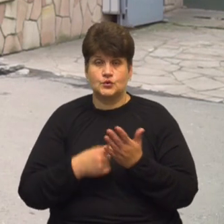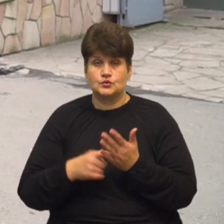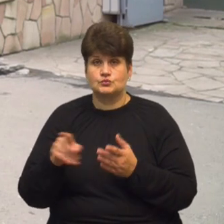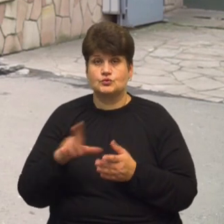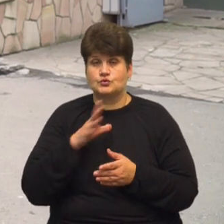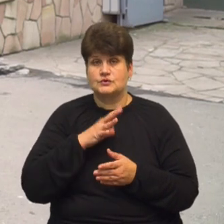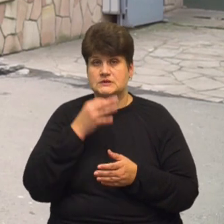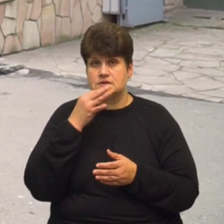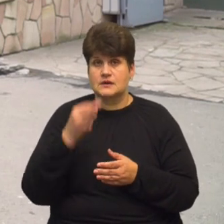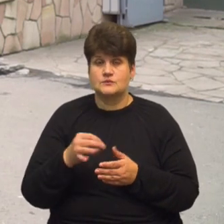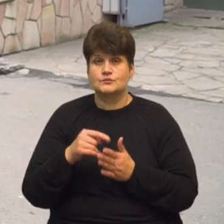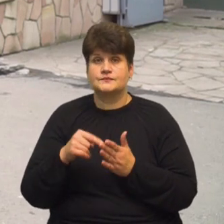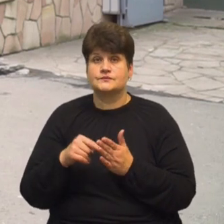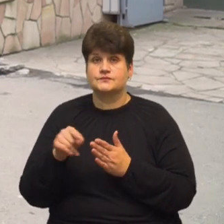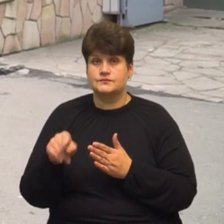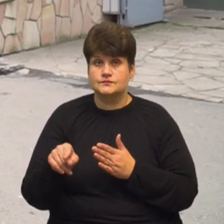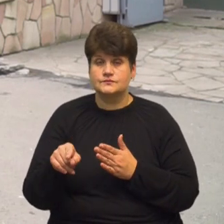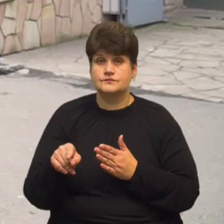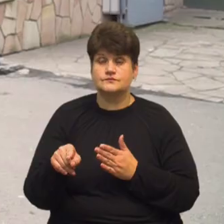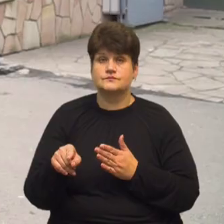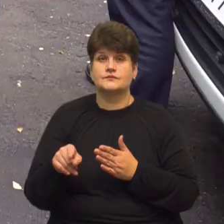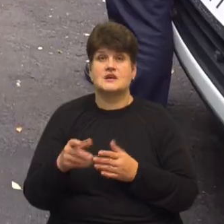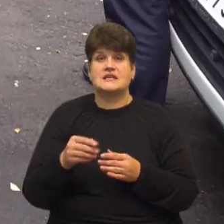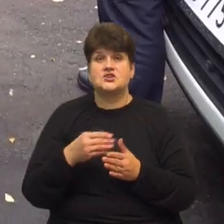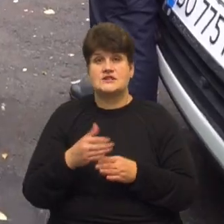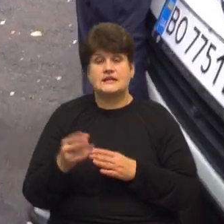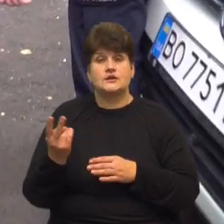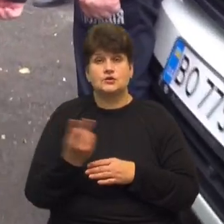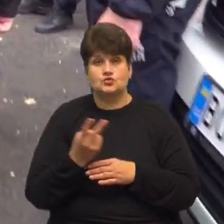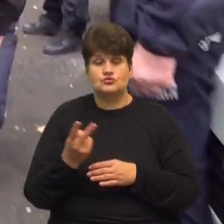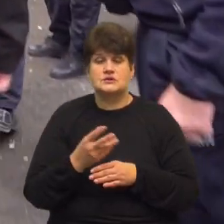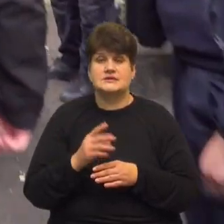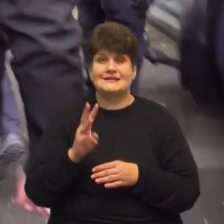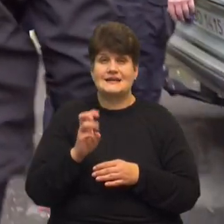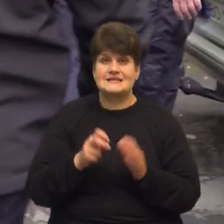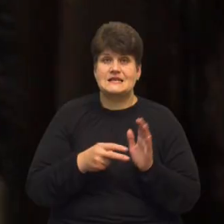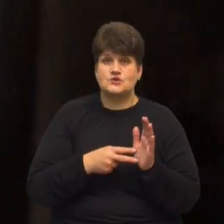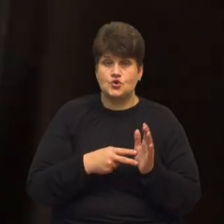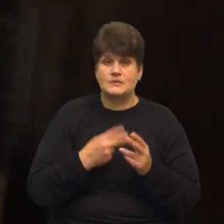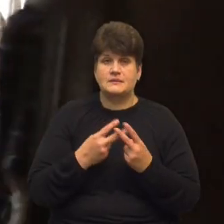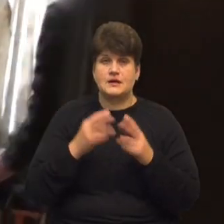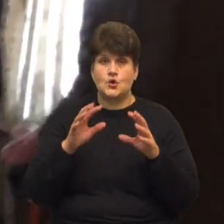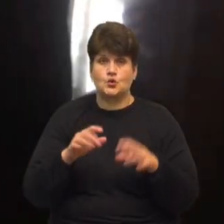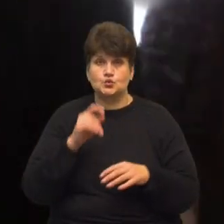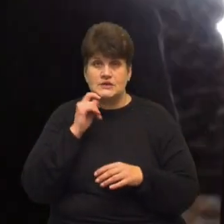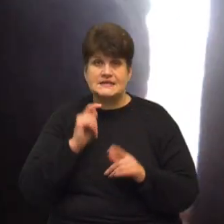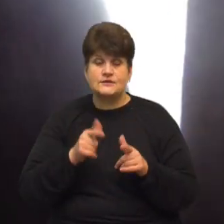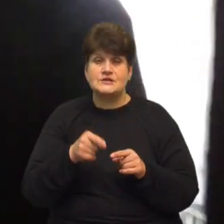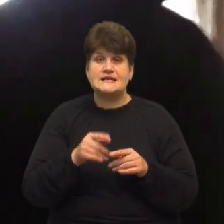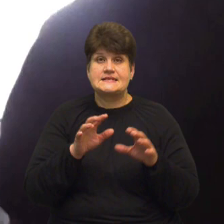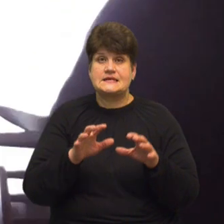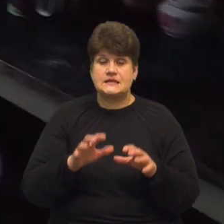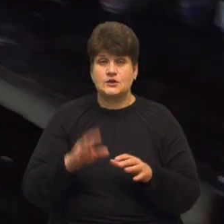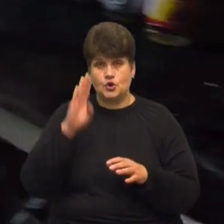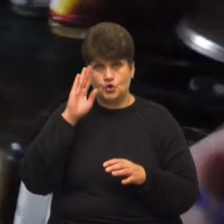повідомлено про підозру за частиною 2 статті 307 Кримінального кодексу України. Згідно цієї статті, чоловіка